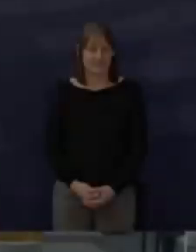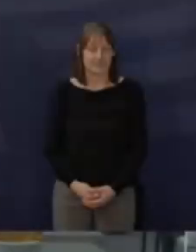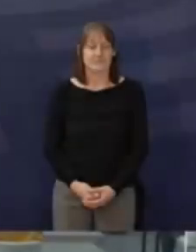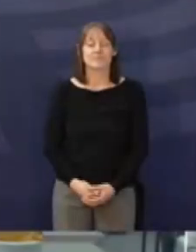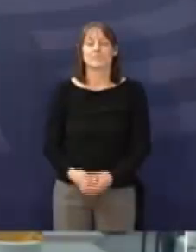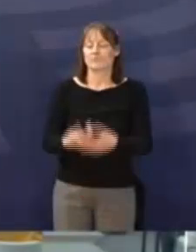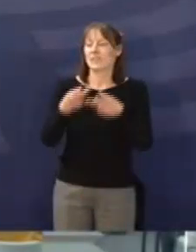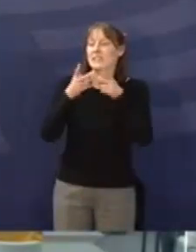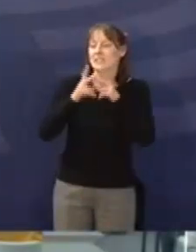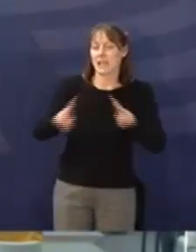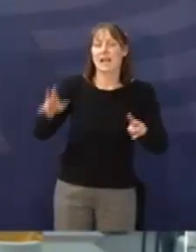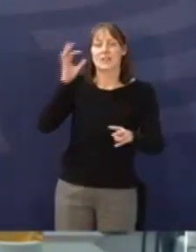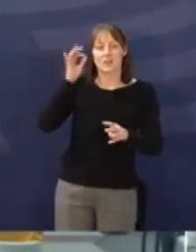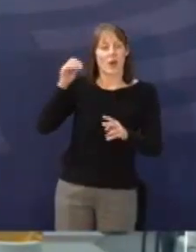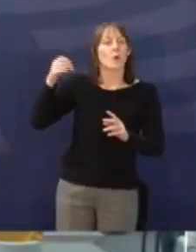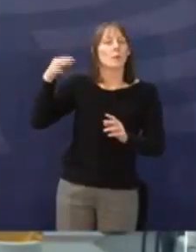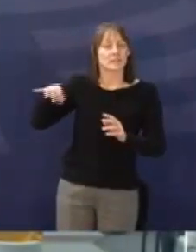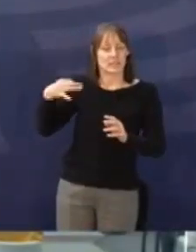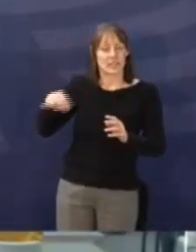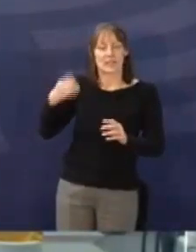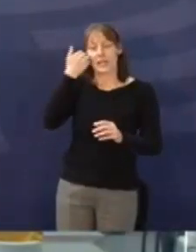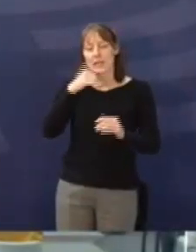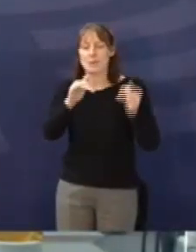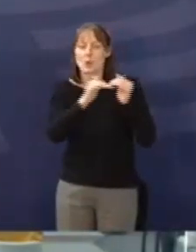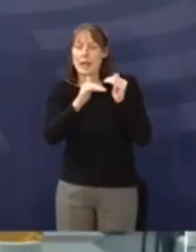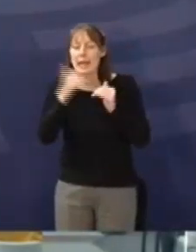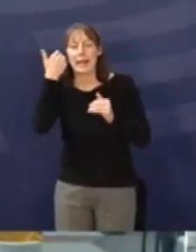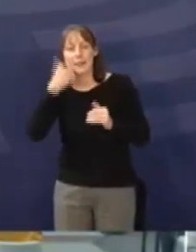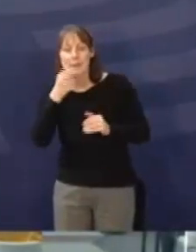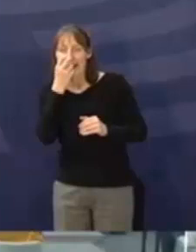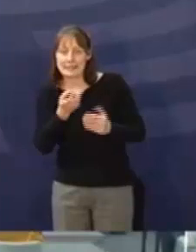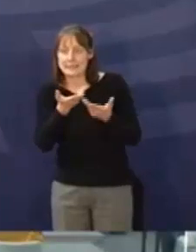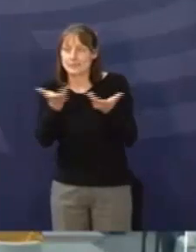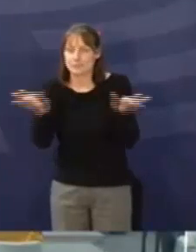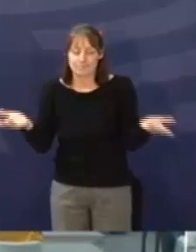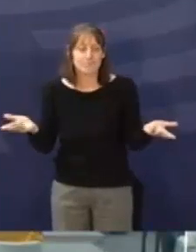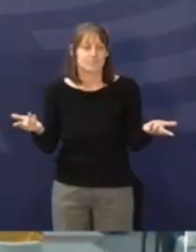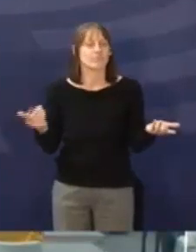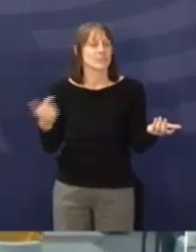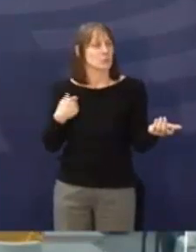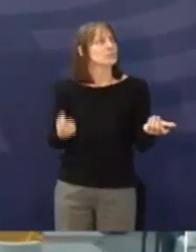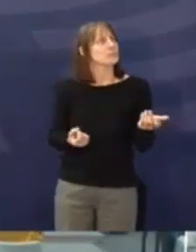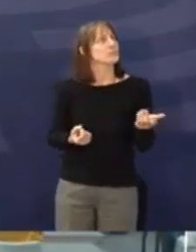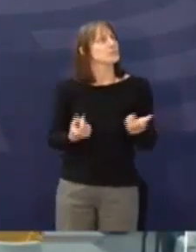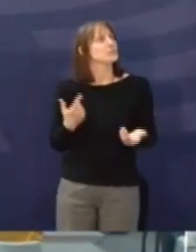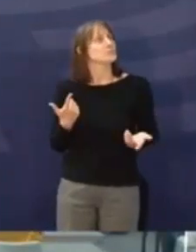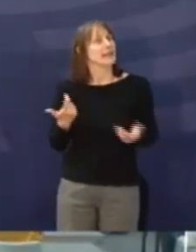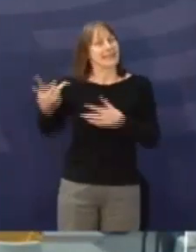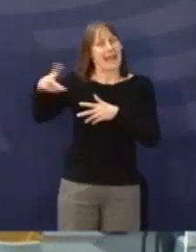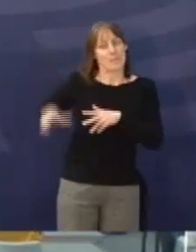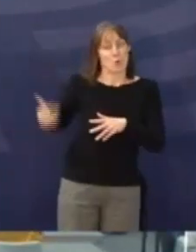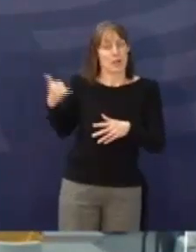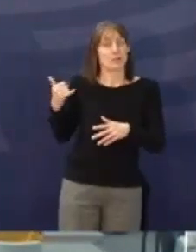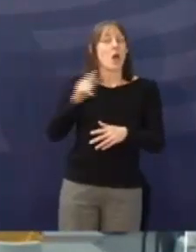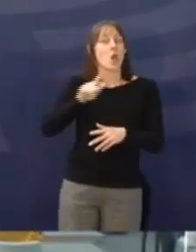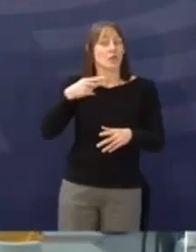Sehr geehrte Frau Präsidentin, liebe Kolleginnen und Kollegen, liebe Gäste, es schon bemerkensmärkt, vor drei Monaten ist die Lufthansa mit einem